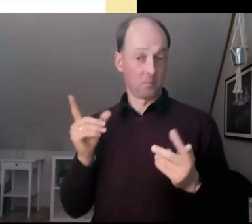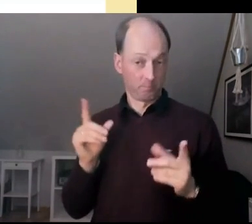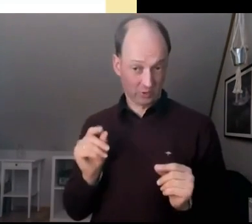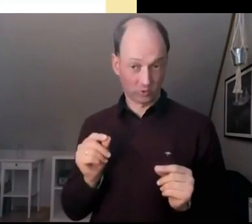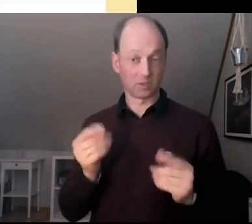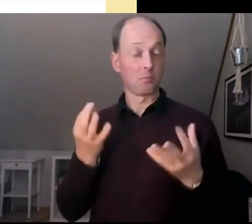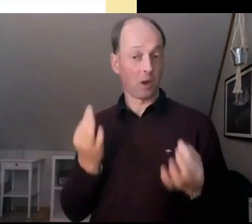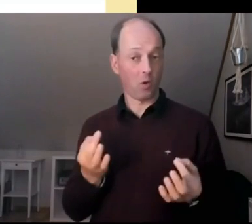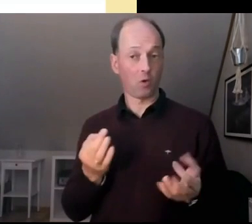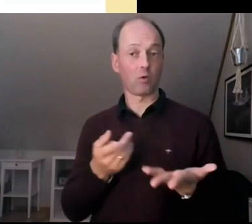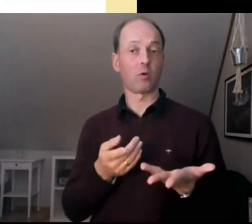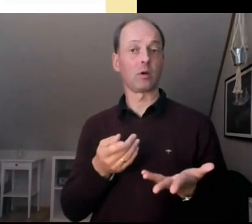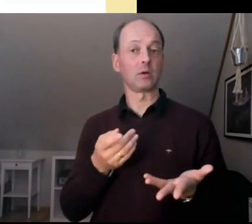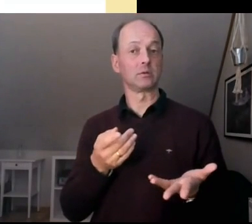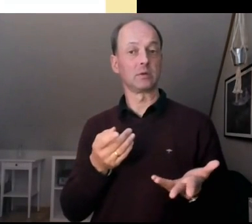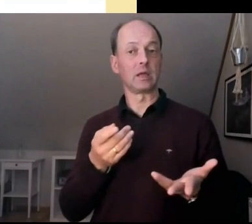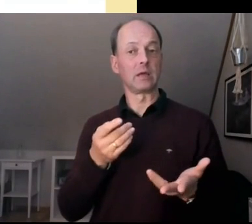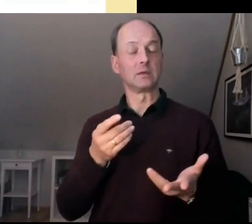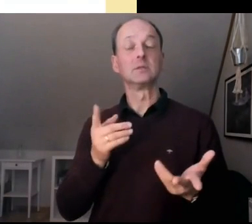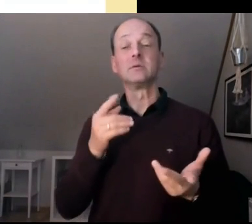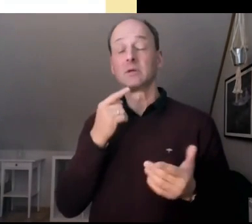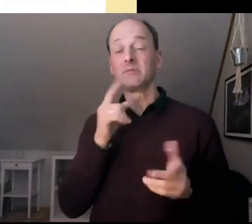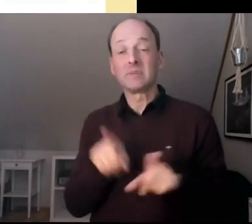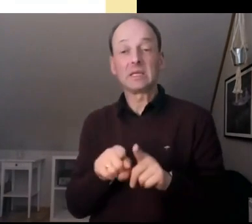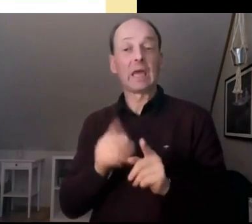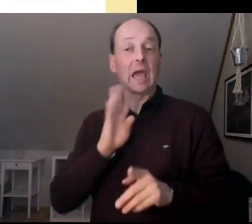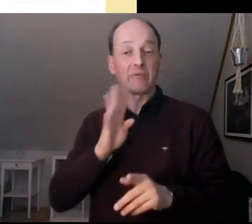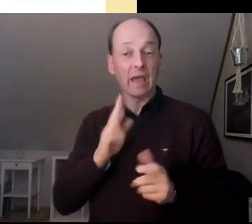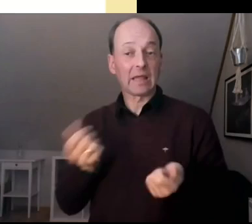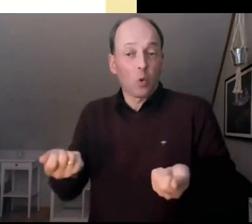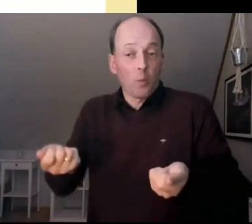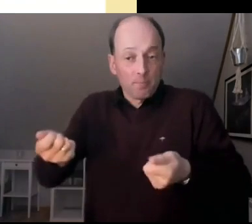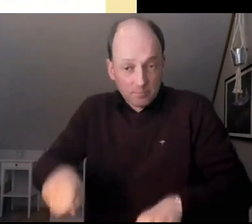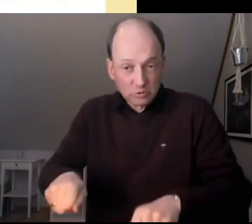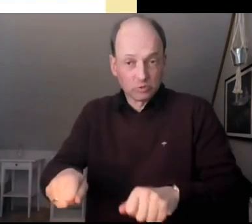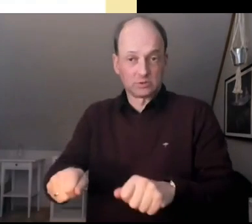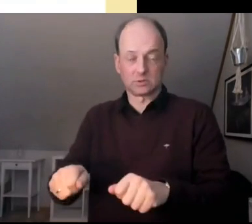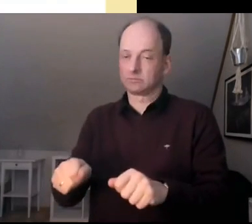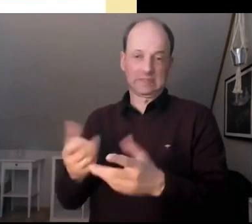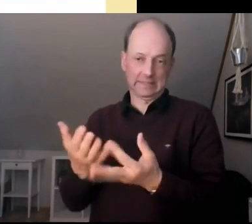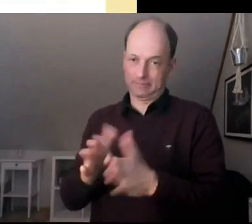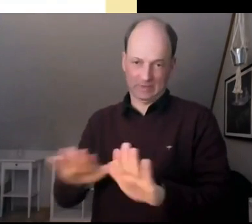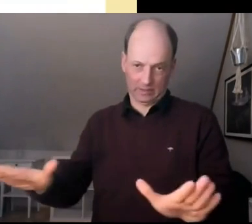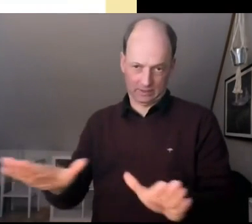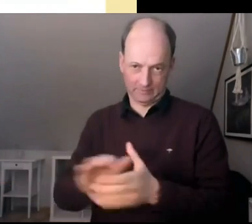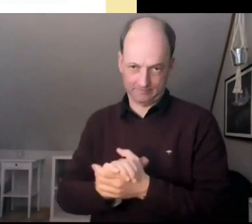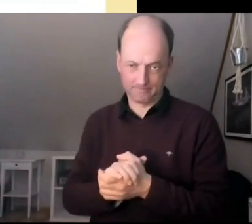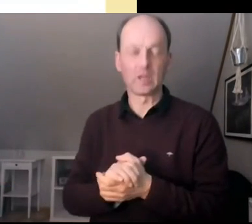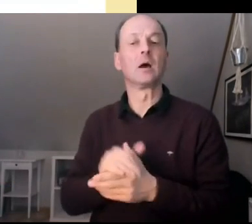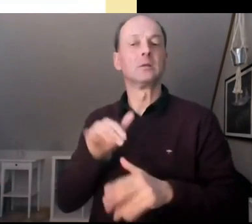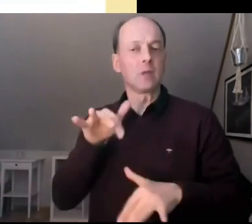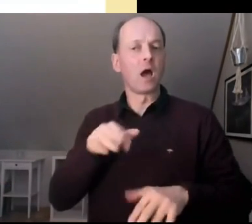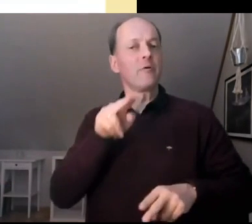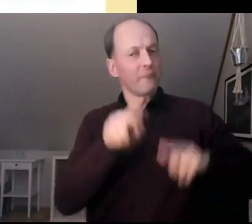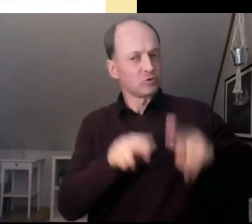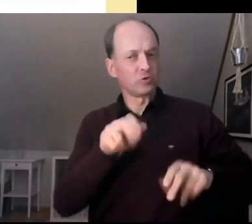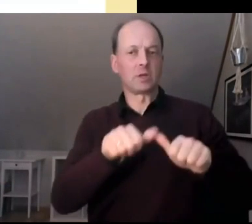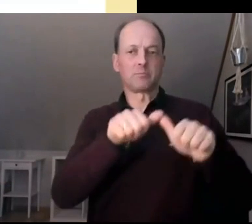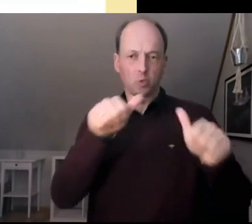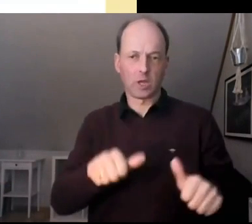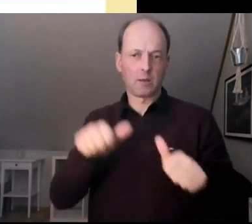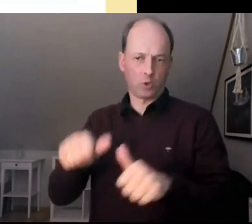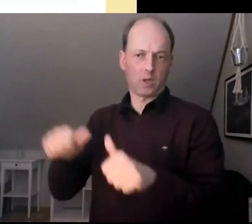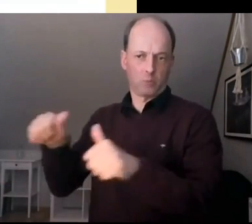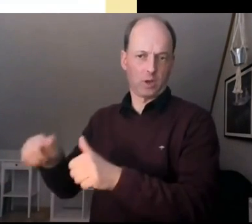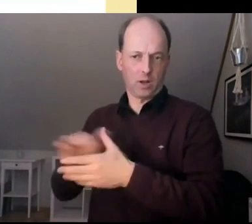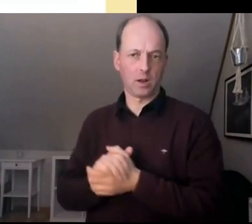Referendum im Anschluss gibt. Also es gibt dort unterschiedliche Modelle und gibt da